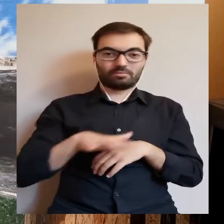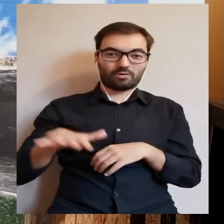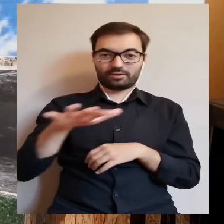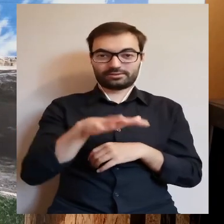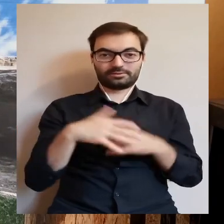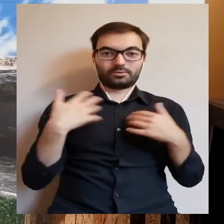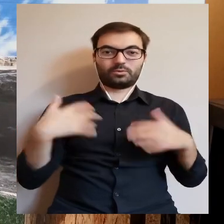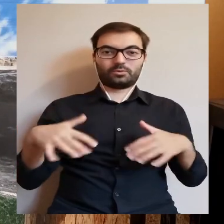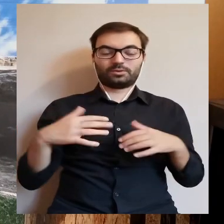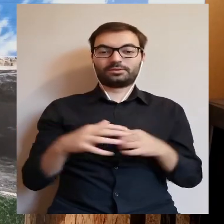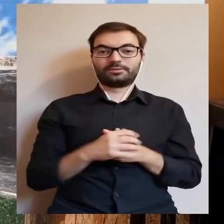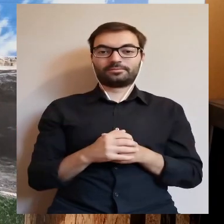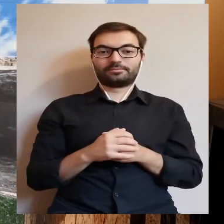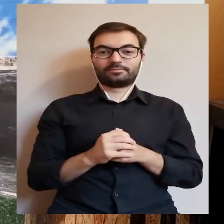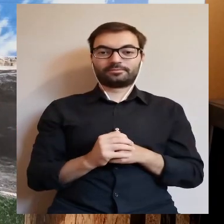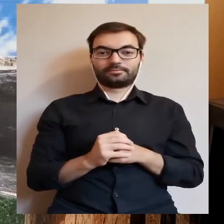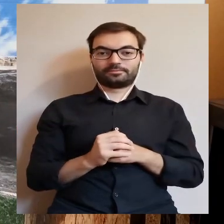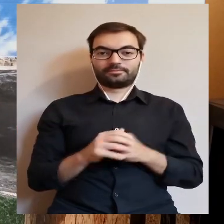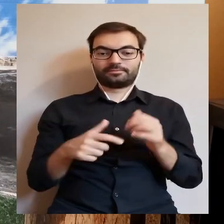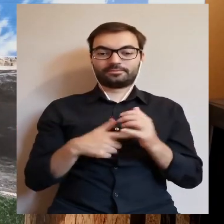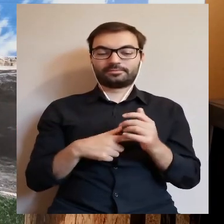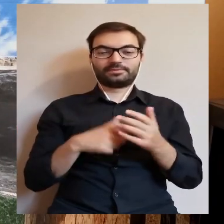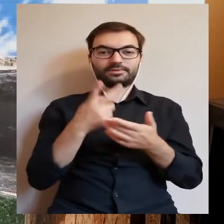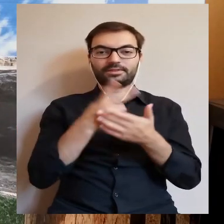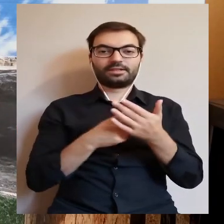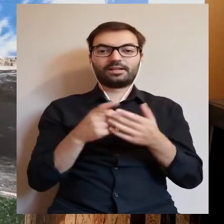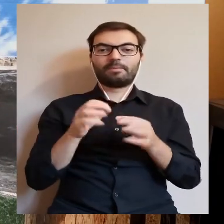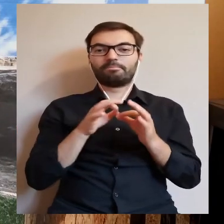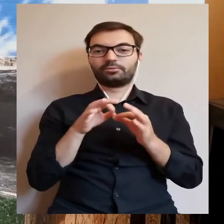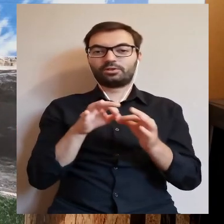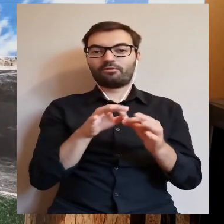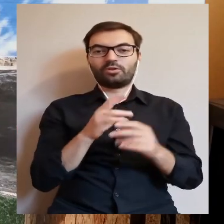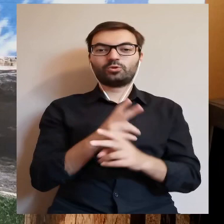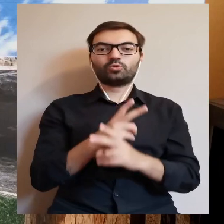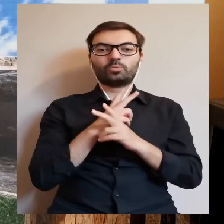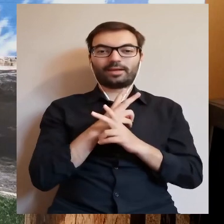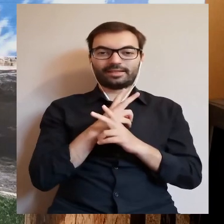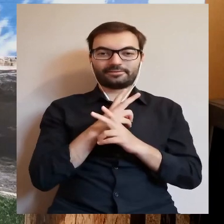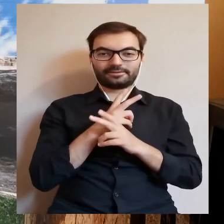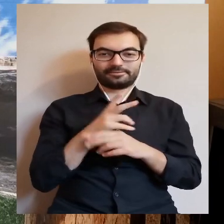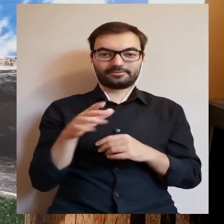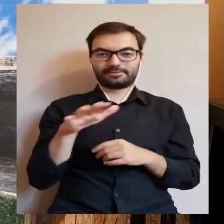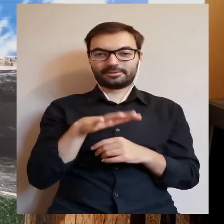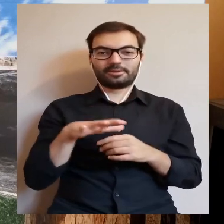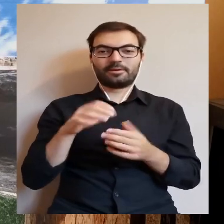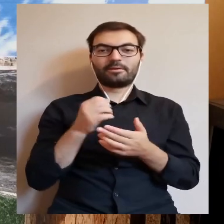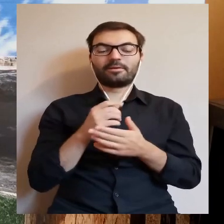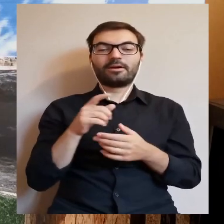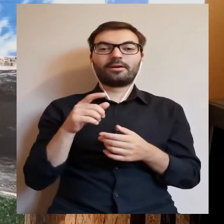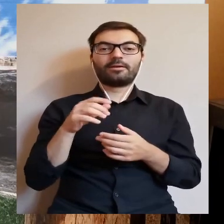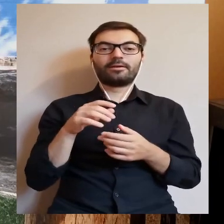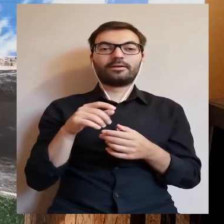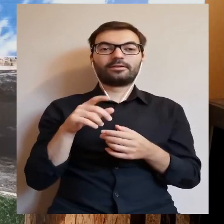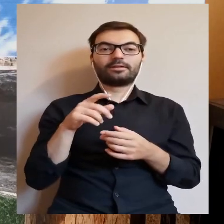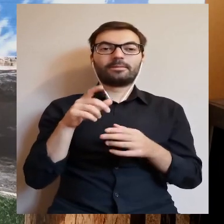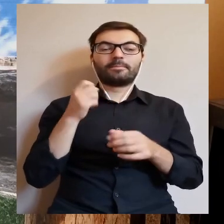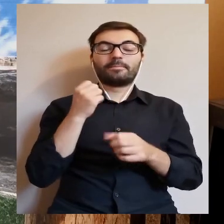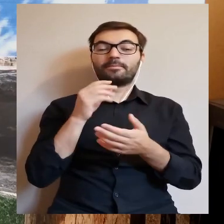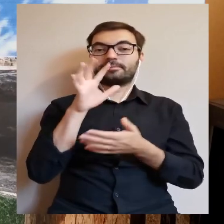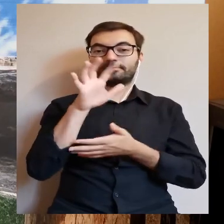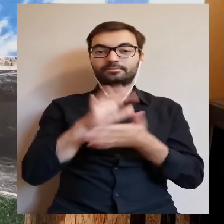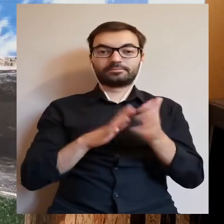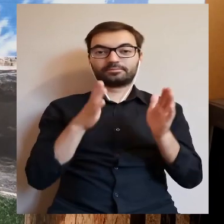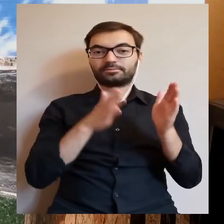ogólnej powierzchni. Nacytowałam w tej chwili przewodnik subiektywny po powiecie gostynińskim. Znakomitą pracę